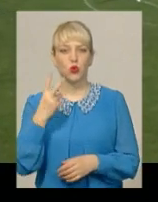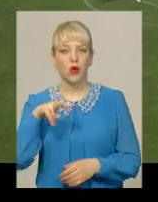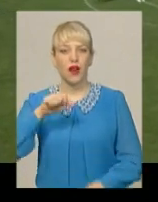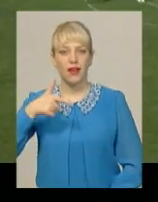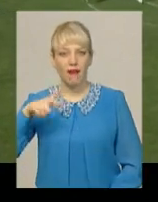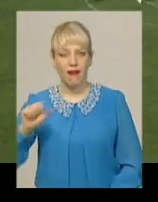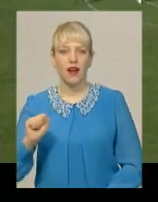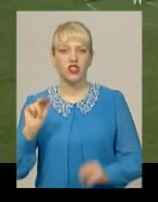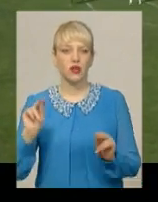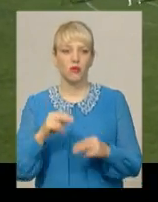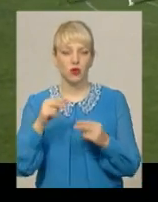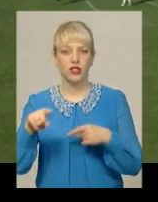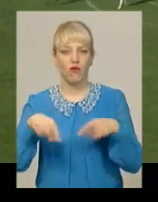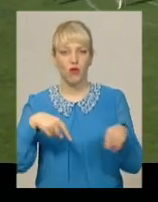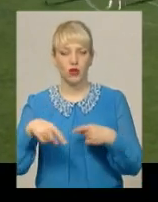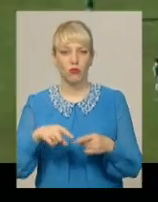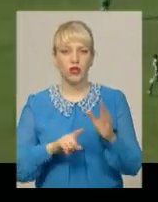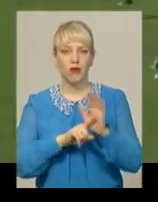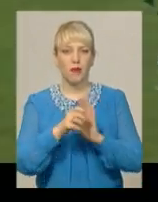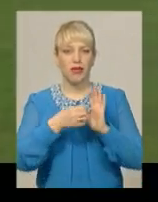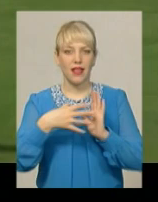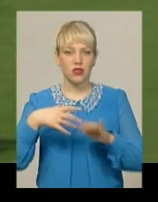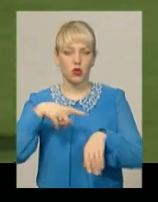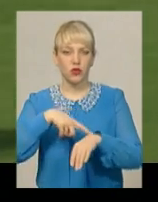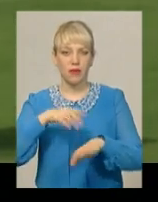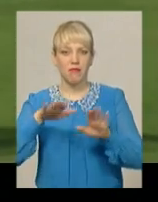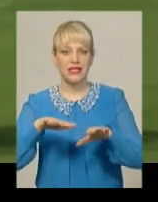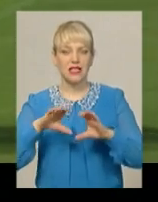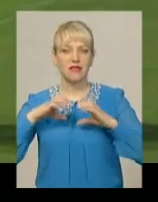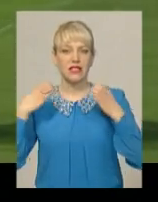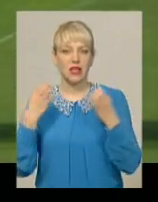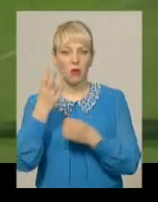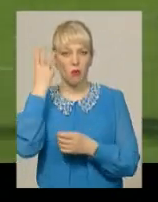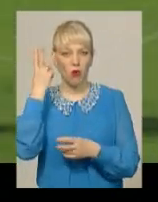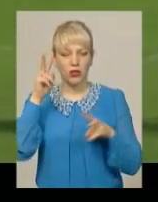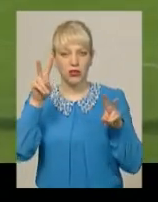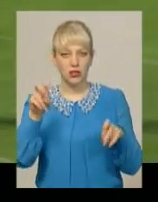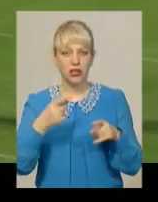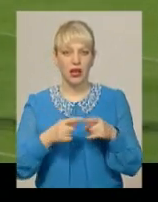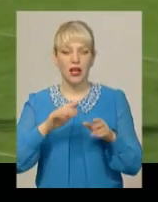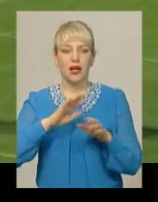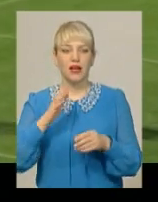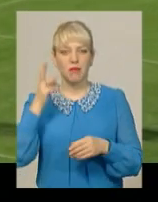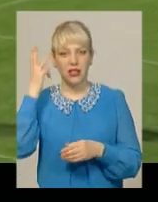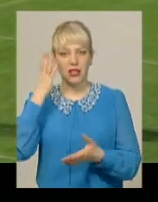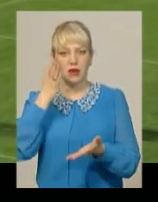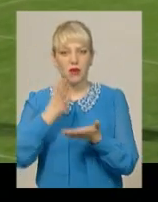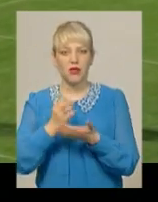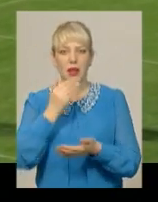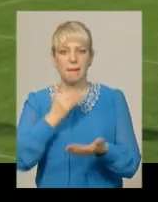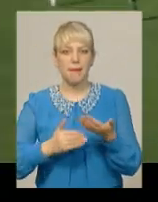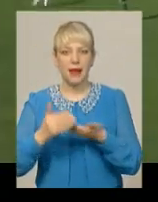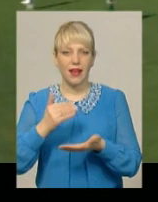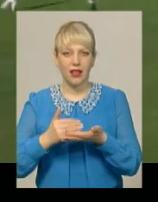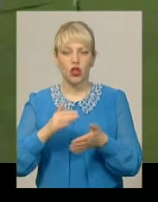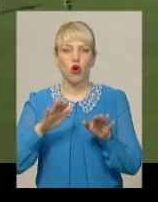футболу. Стартують команди о 15-й годині на місцевому стадіоні Поділля. Після 21-го туру змагань хмельничани перебувають на передостанній дв